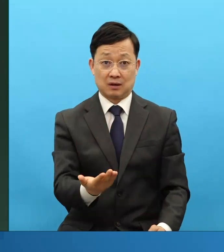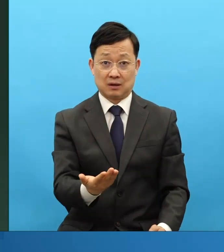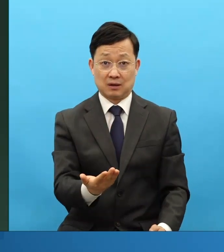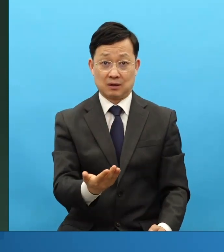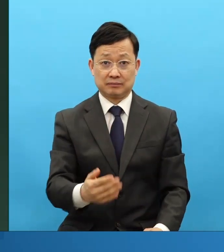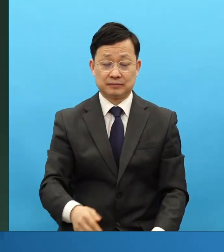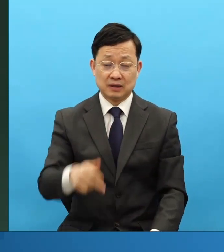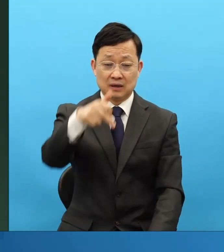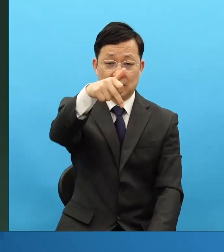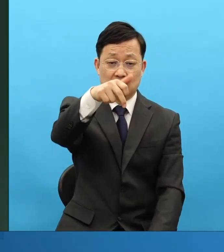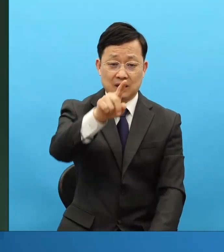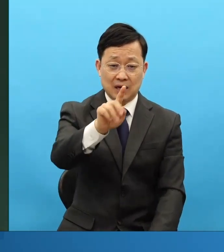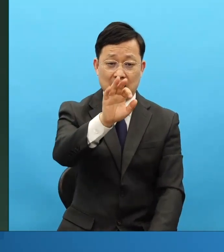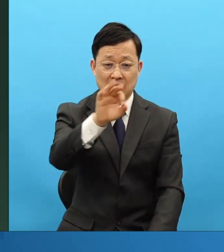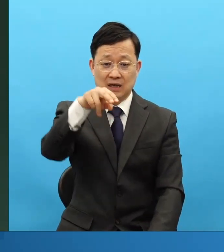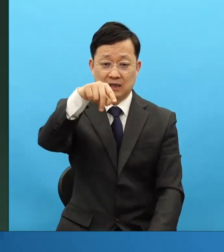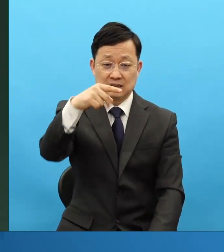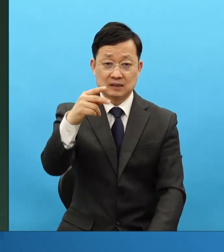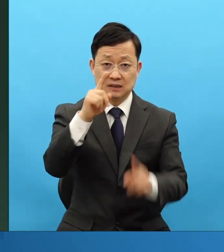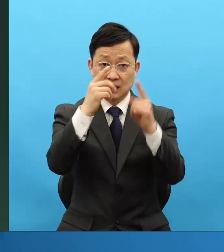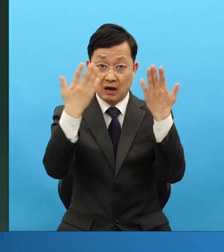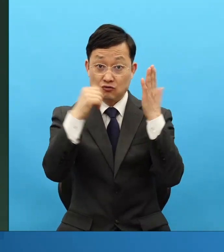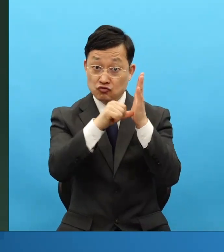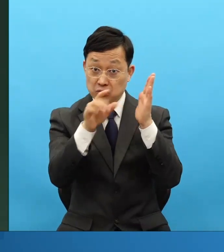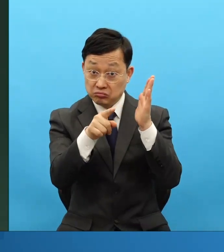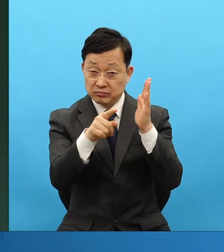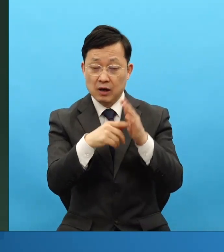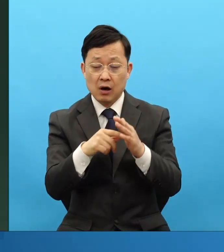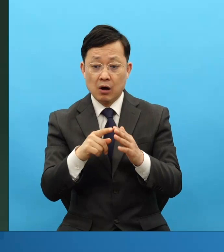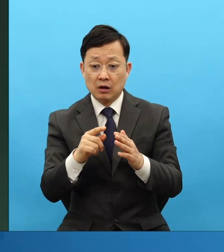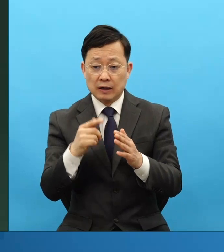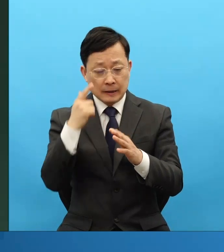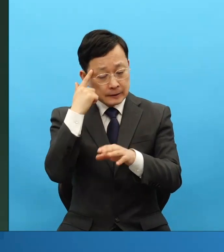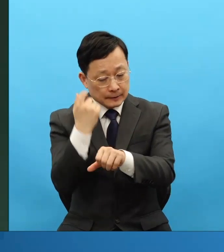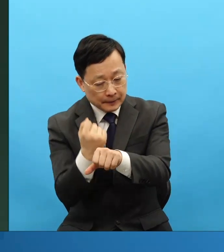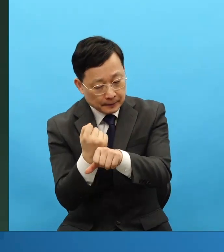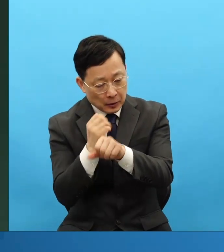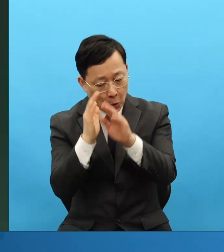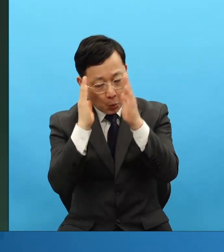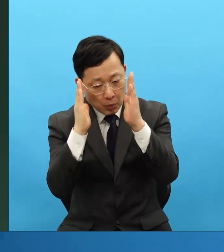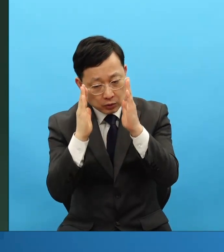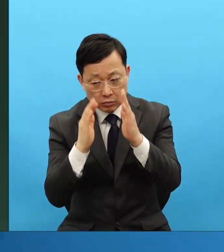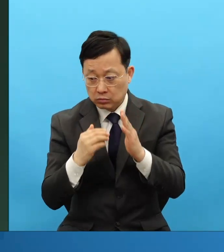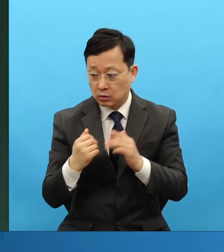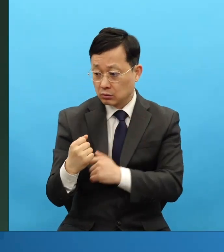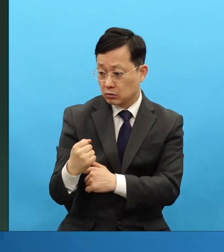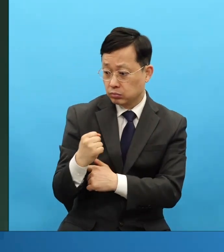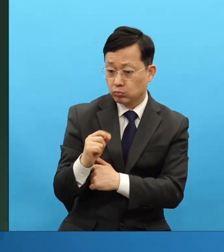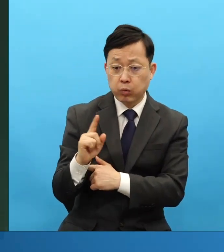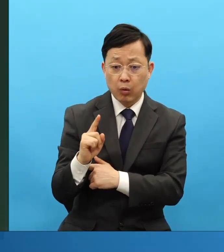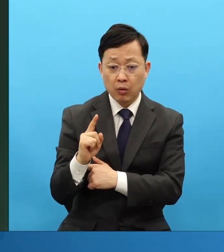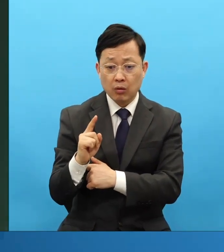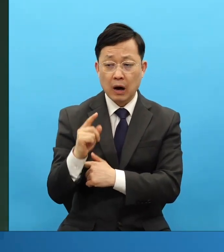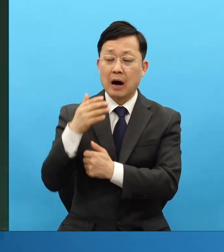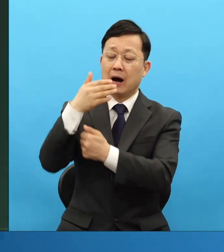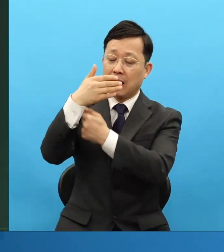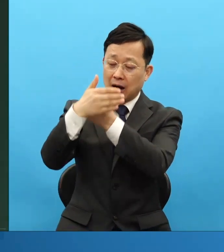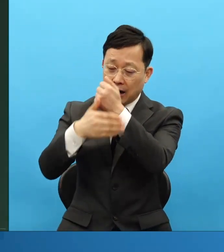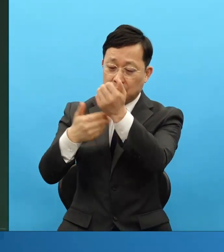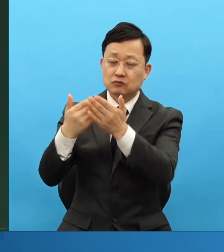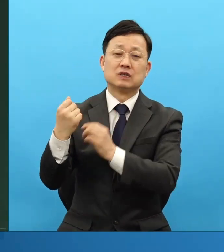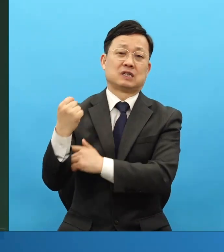특히 우리 카우트 멤버들은요. 어떤 힘으로 연구하냐가 중요하다는 거죠. 우리 카우트 멤버들은요. 어떤 힘으로 연구하냐가 중요하다는